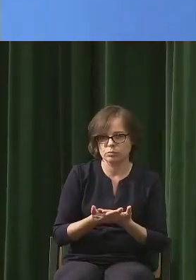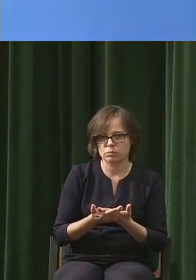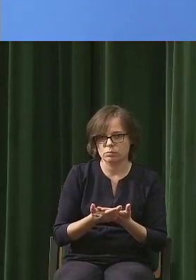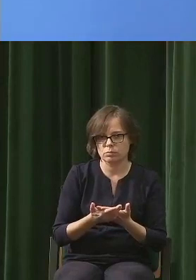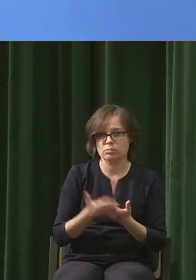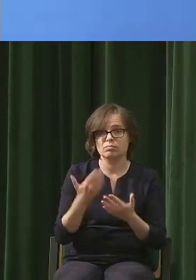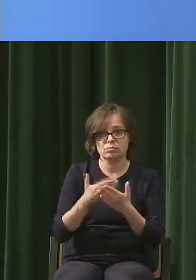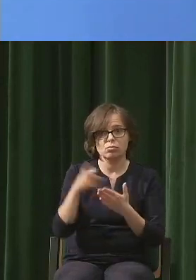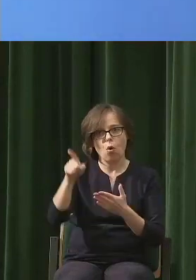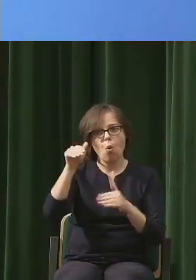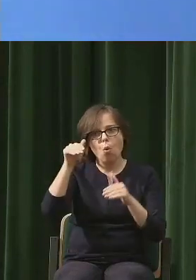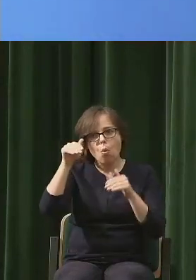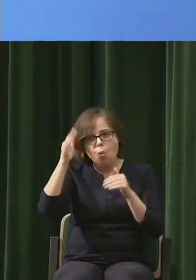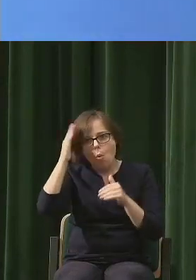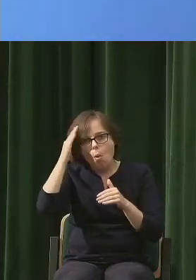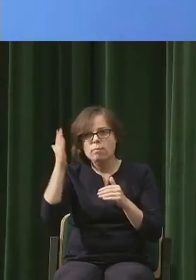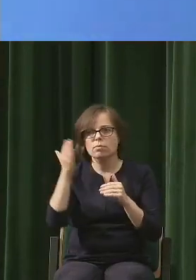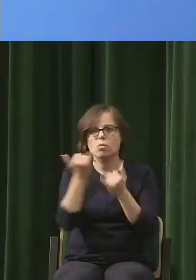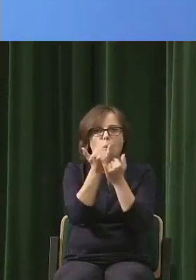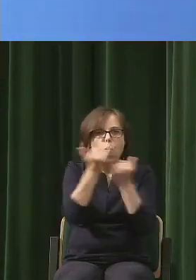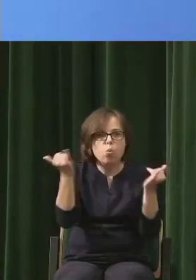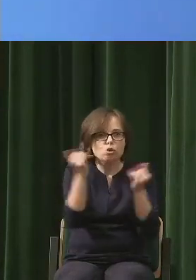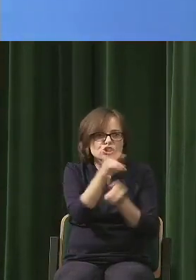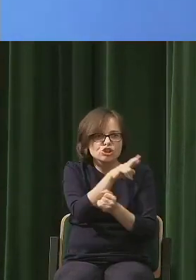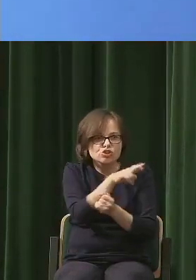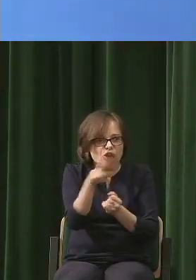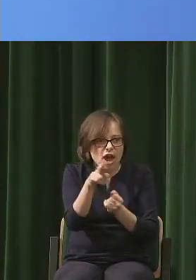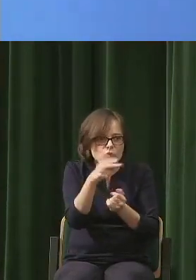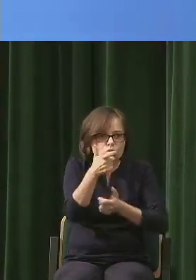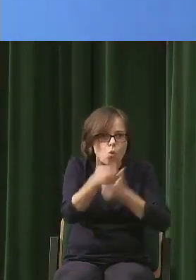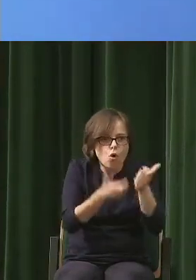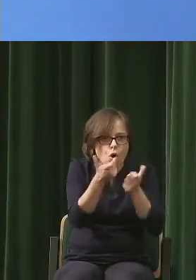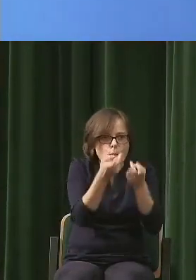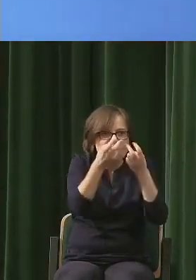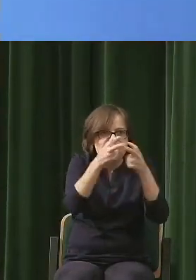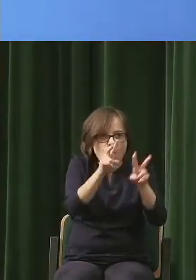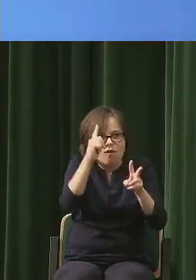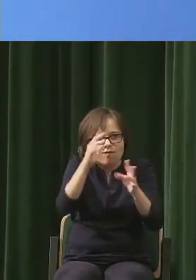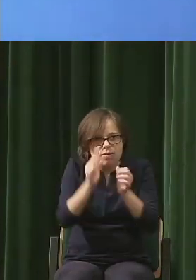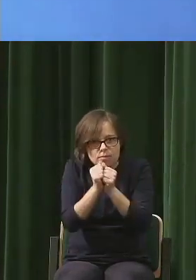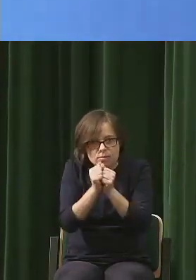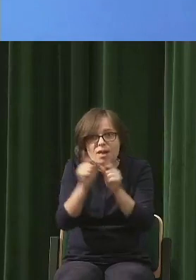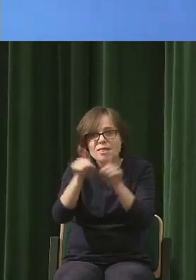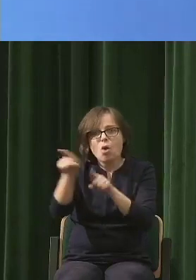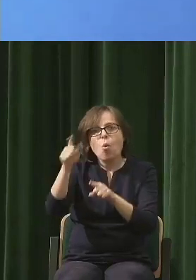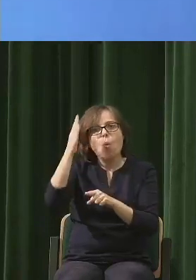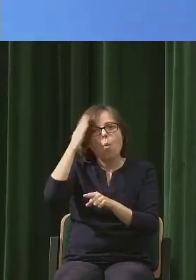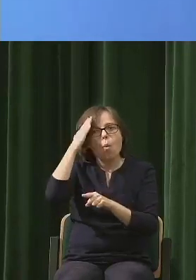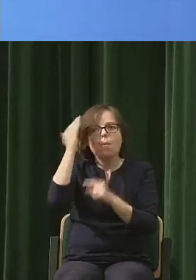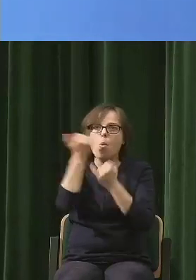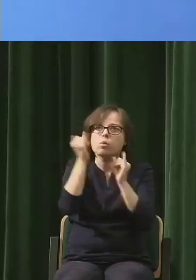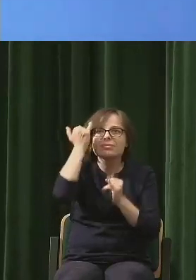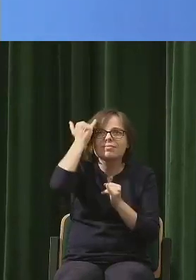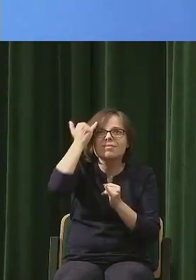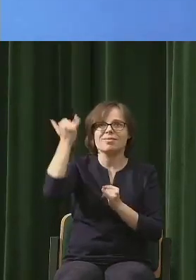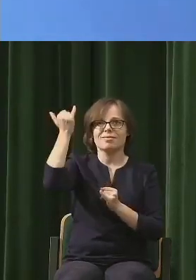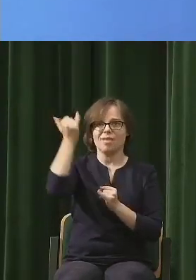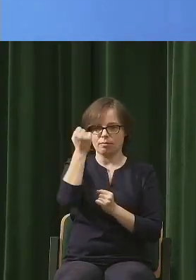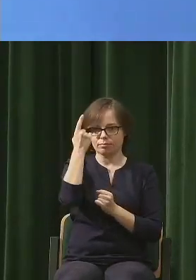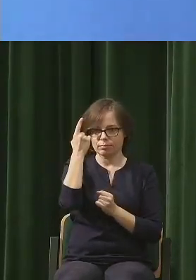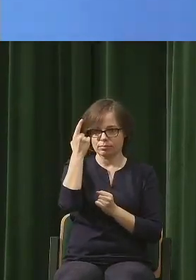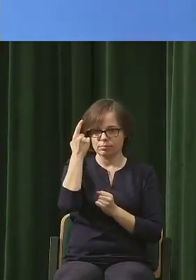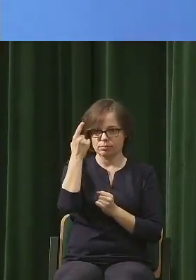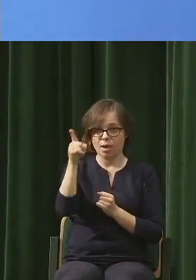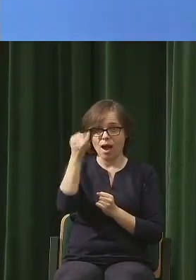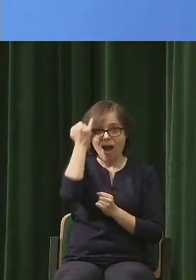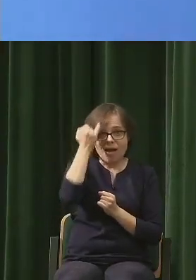wytwarzania rozmaitych rzeczy, a także, co ważne, idei. I za tymi ideami na